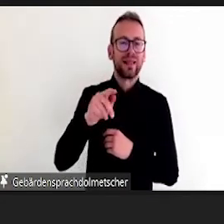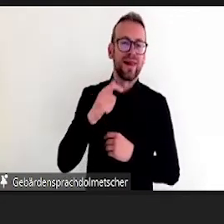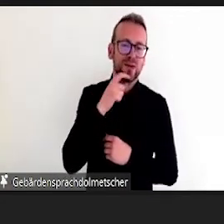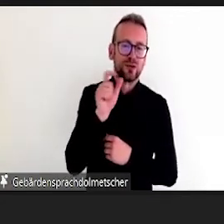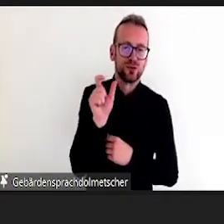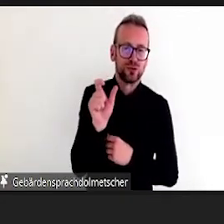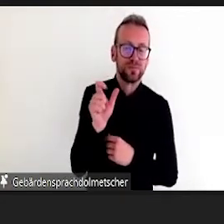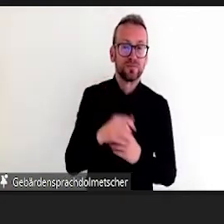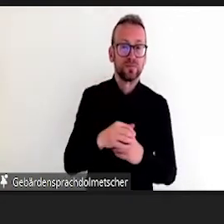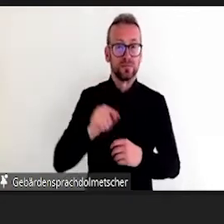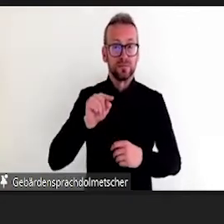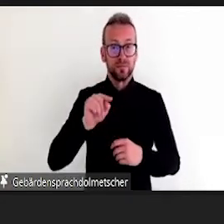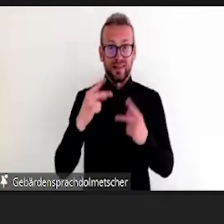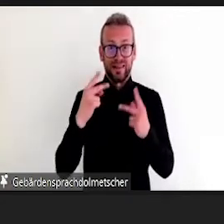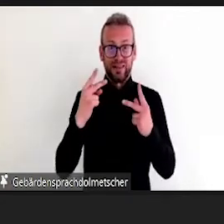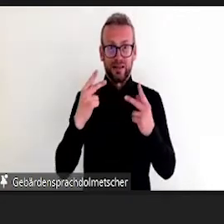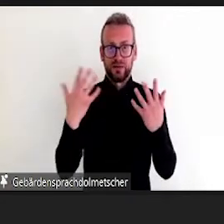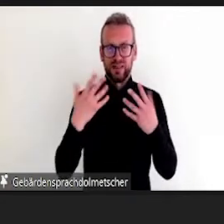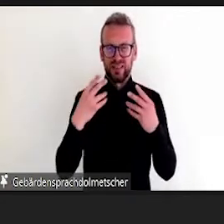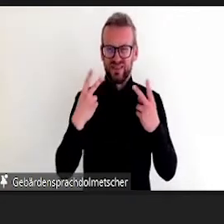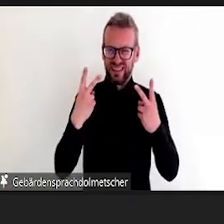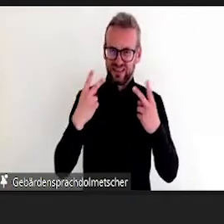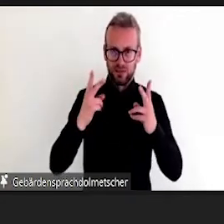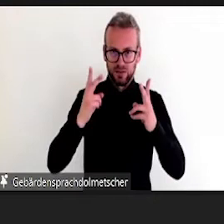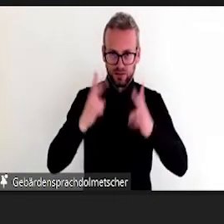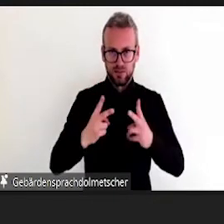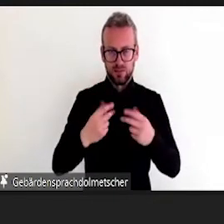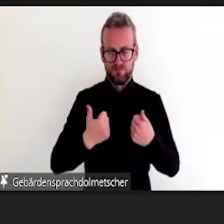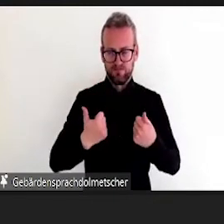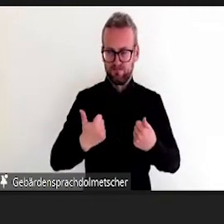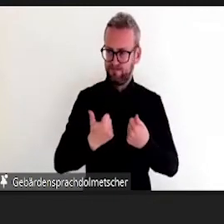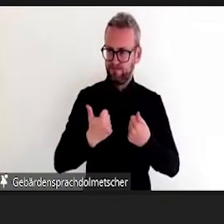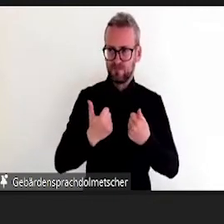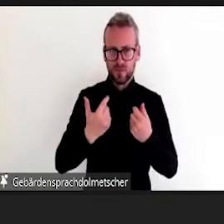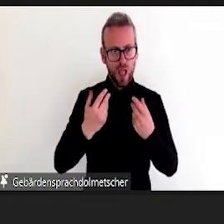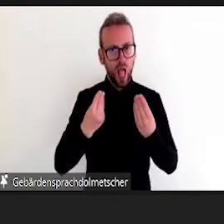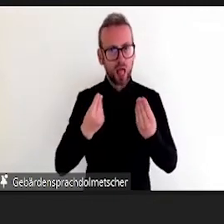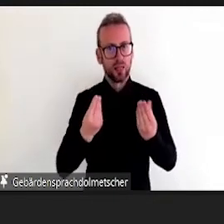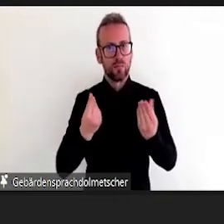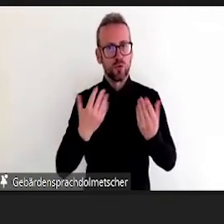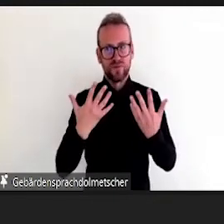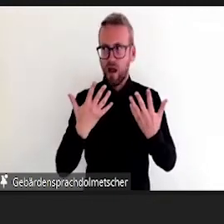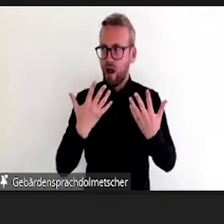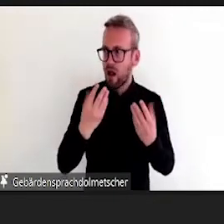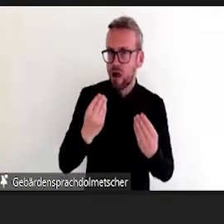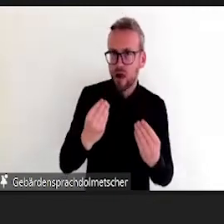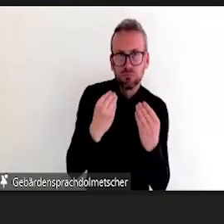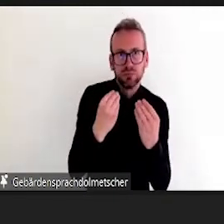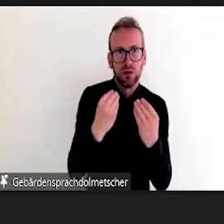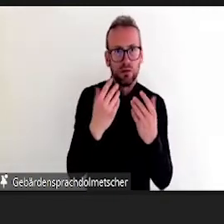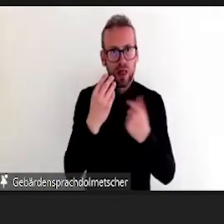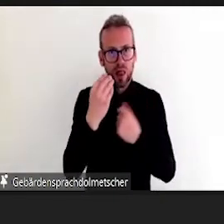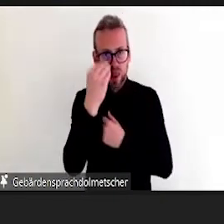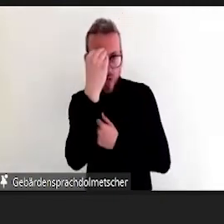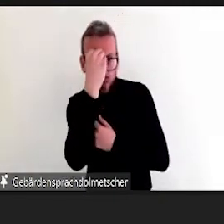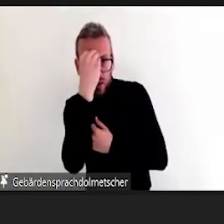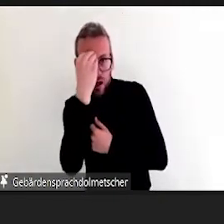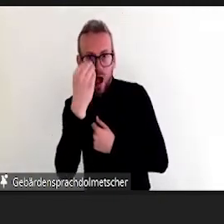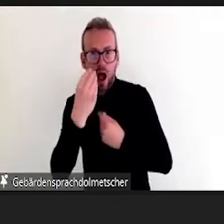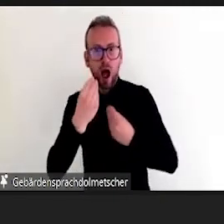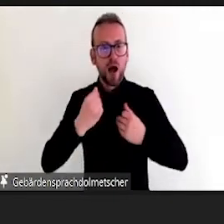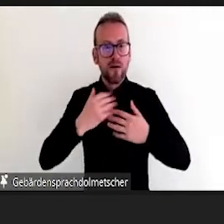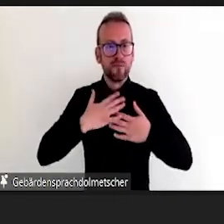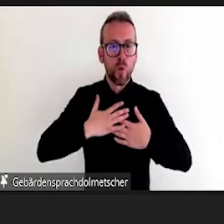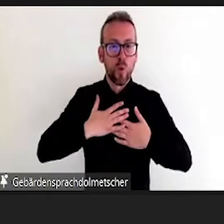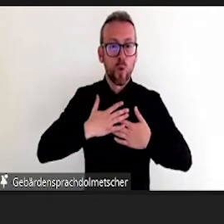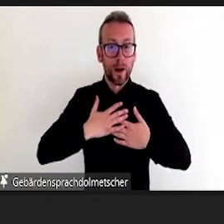Lernens heißt. Da wird eben geguckt, was für Stufen sind erforderlich, um digital gut lernen zu können. Und ganz